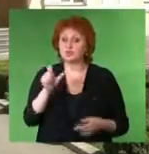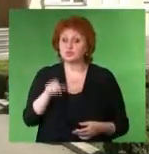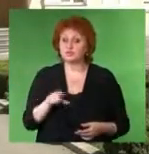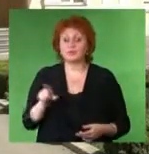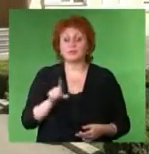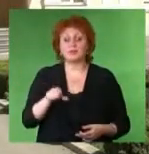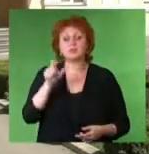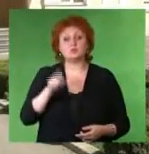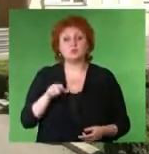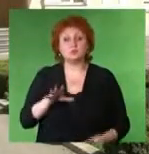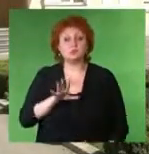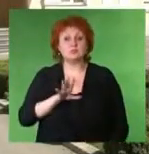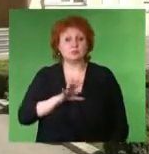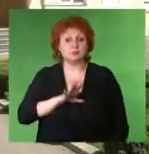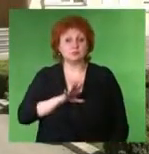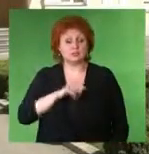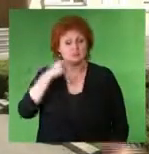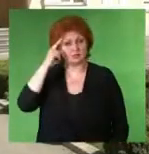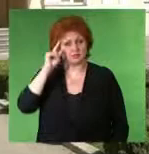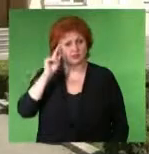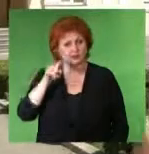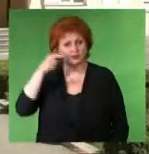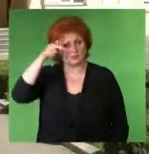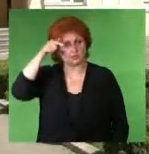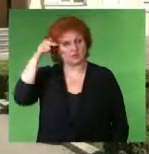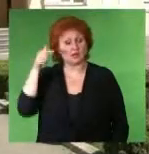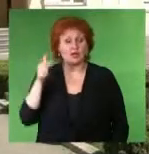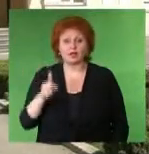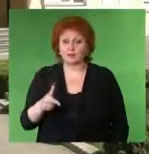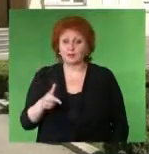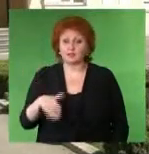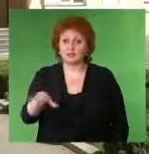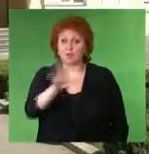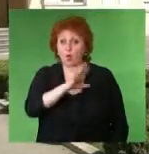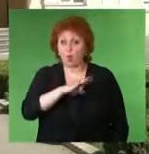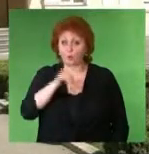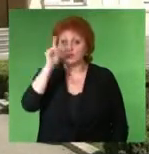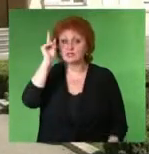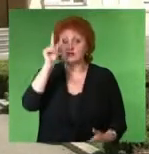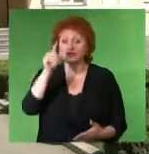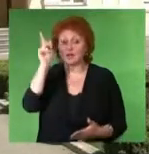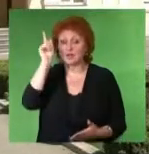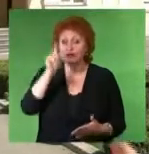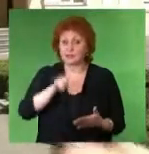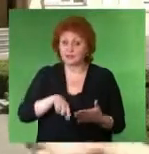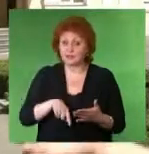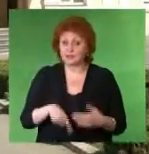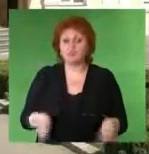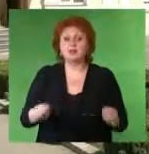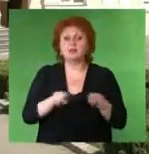человеку Чтобы люди действительно были знающими, компетентными в области религии